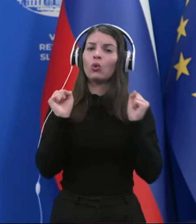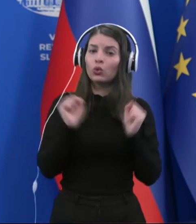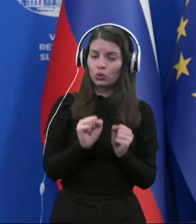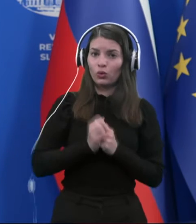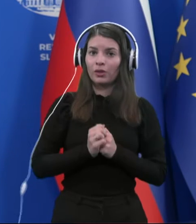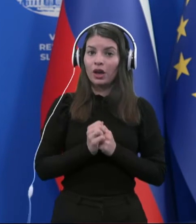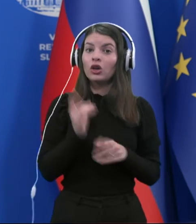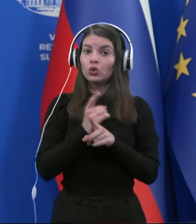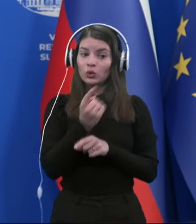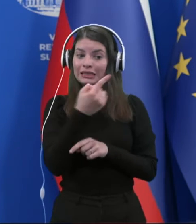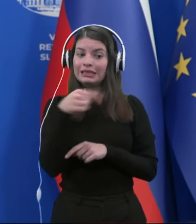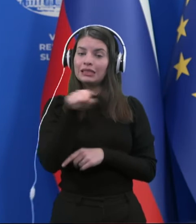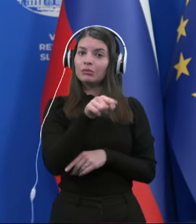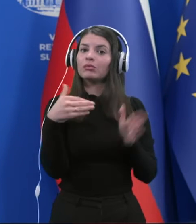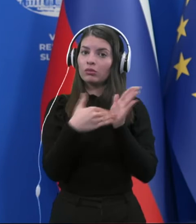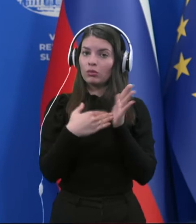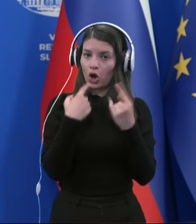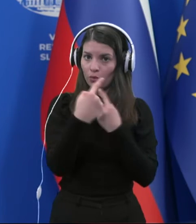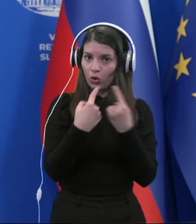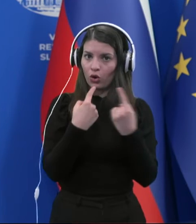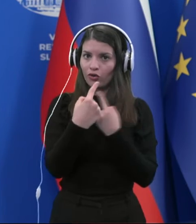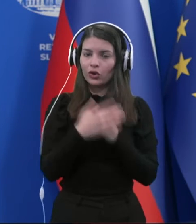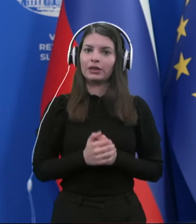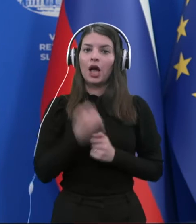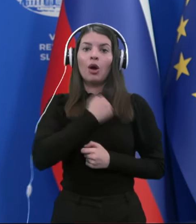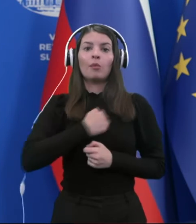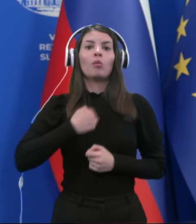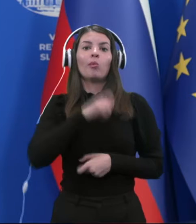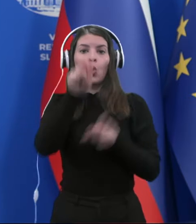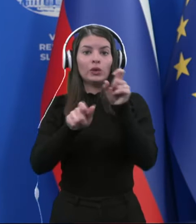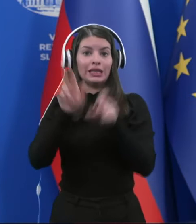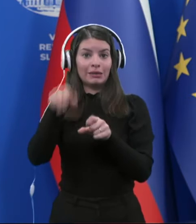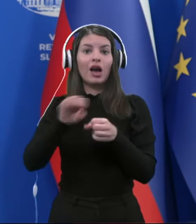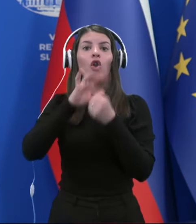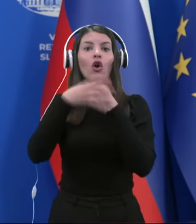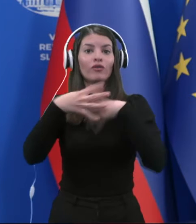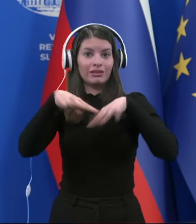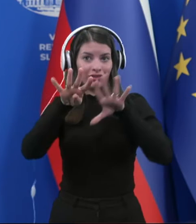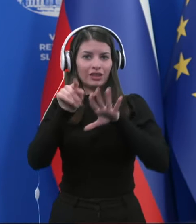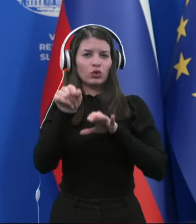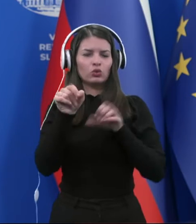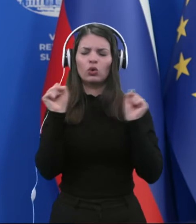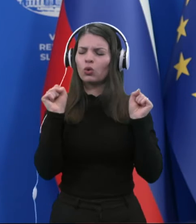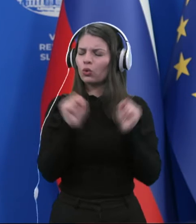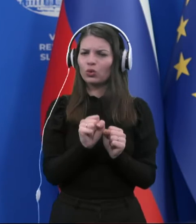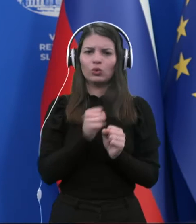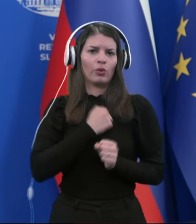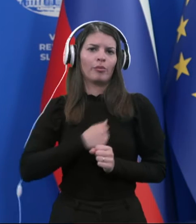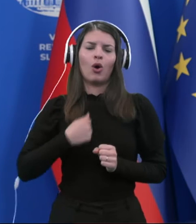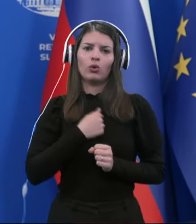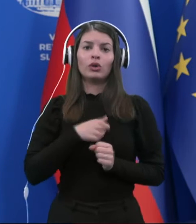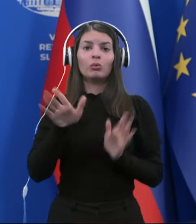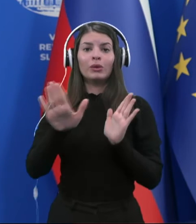bilo tudi s takimi ljudmi se dobro zapogovoriti. Boljniki, ki imajo COVID-19, so izjemno kritično bolni. Pomeni, da